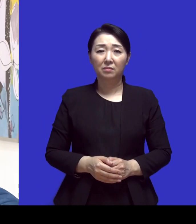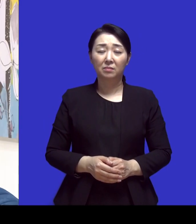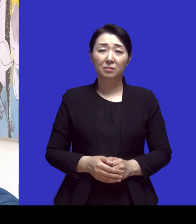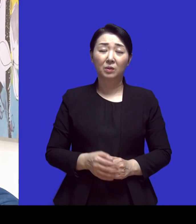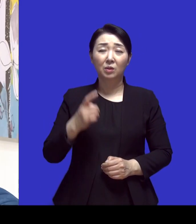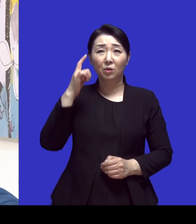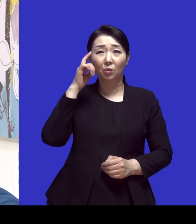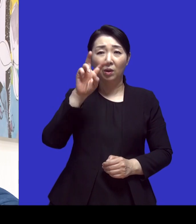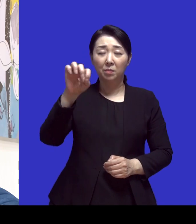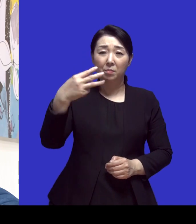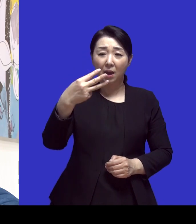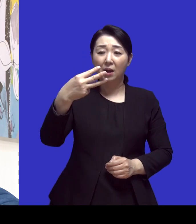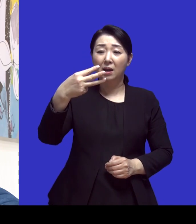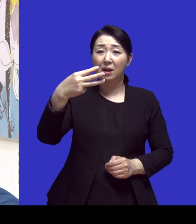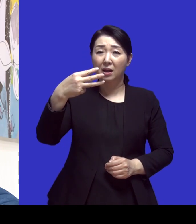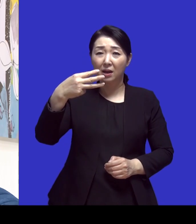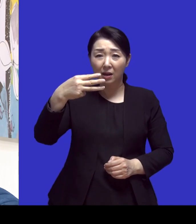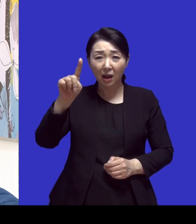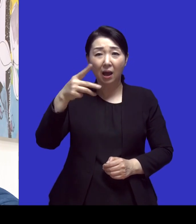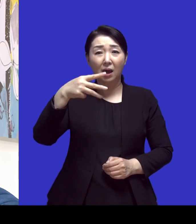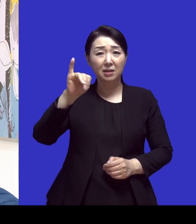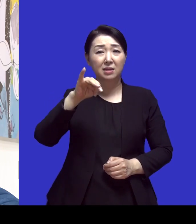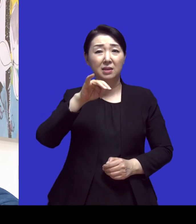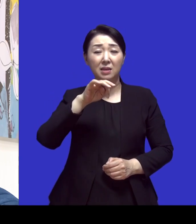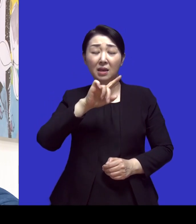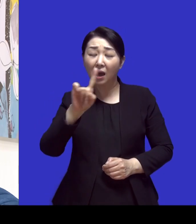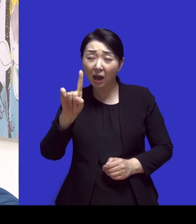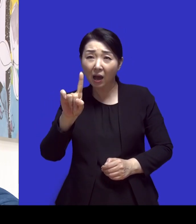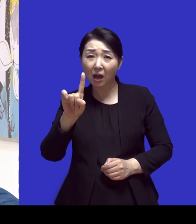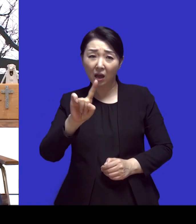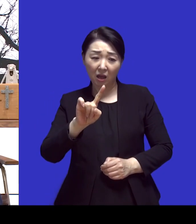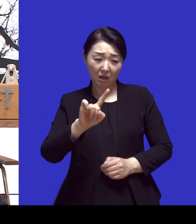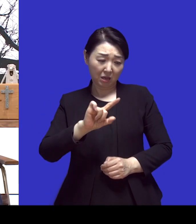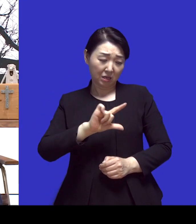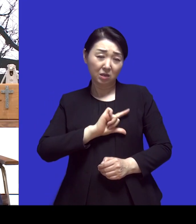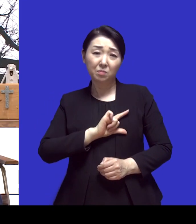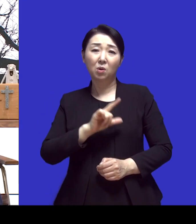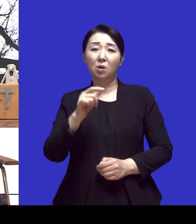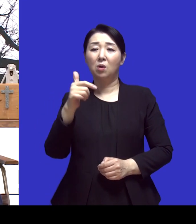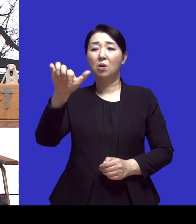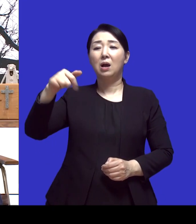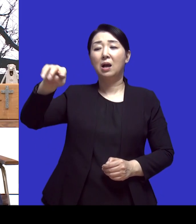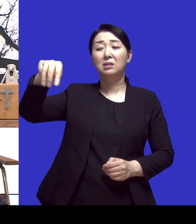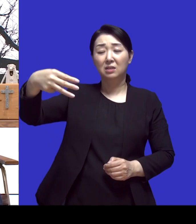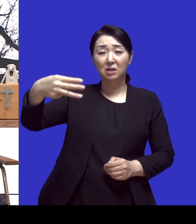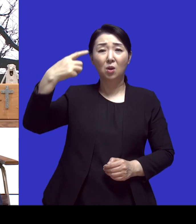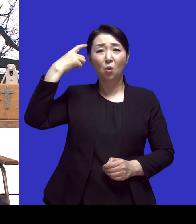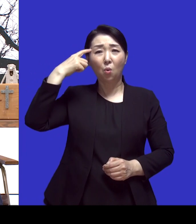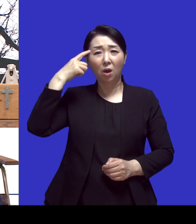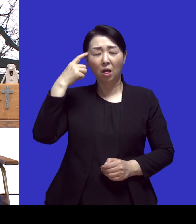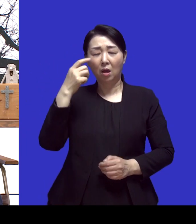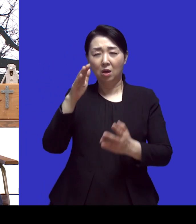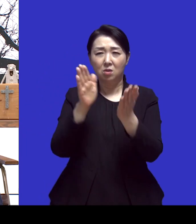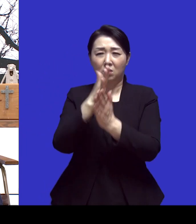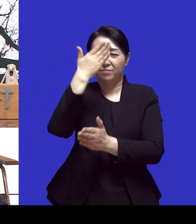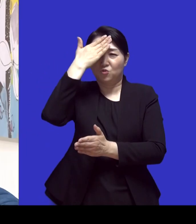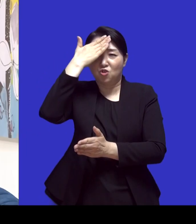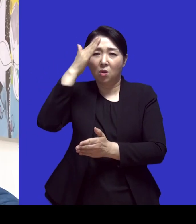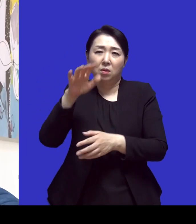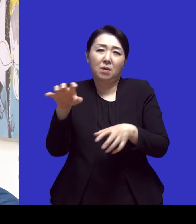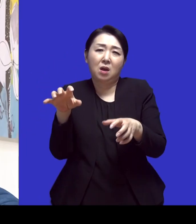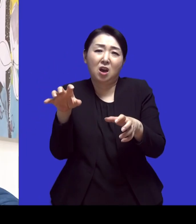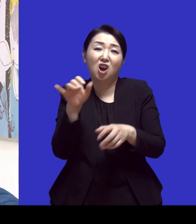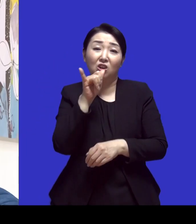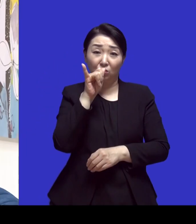이름도 있듯이 몸을 막 엄청나게 떨게 되는 병이거든요 아 그래요 보혈이 발생하고 그러면서 그래서 근데